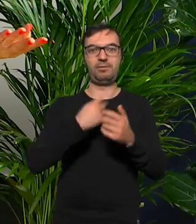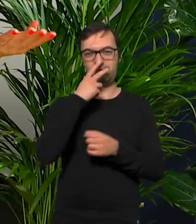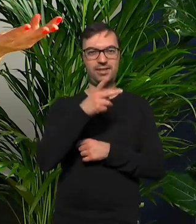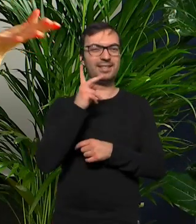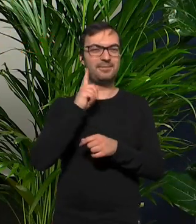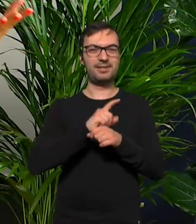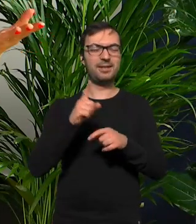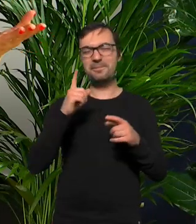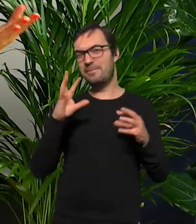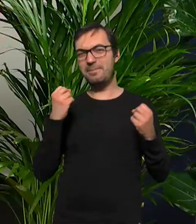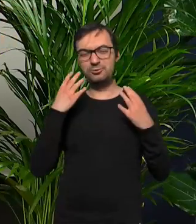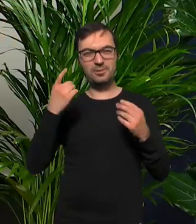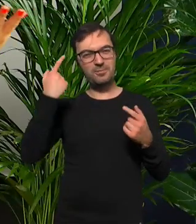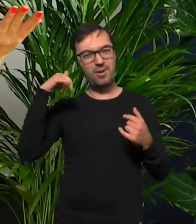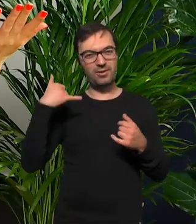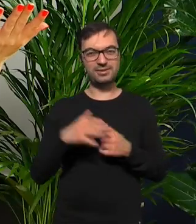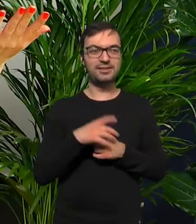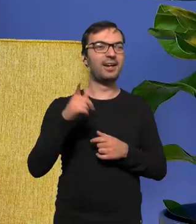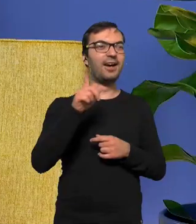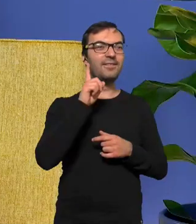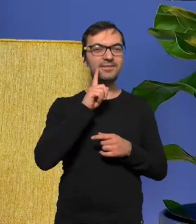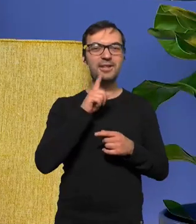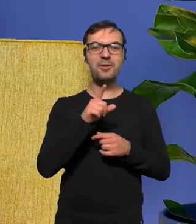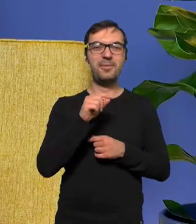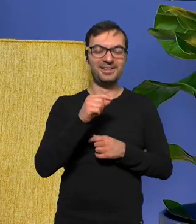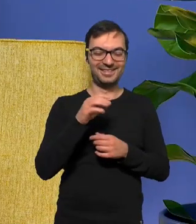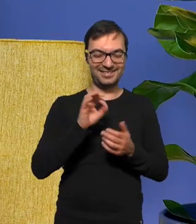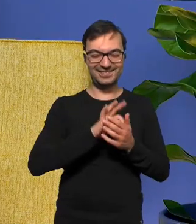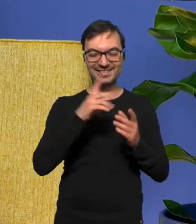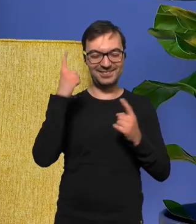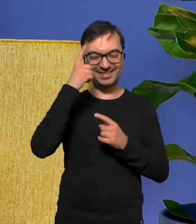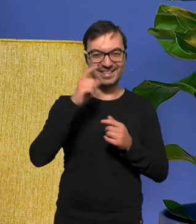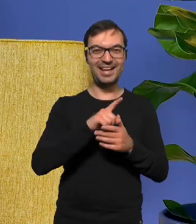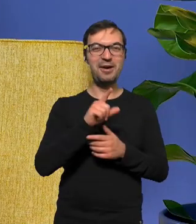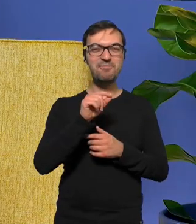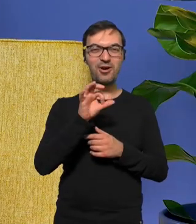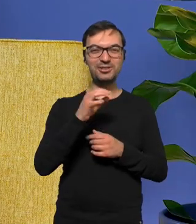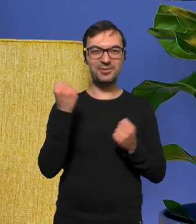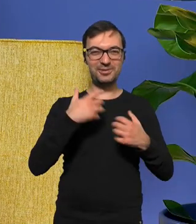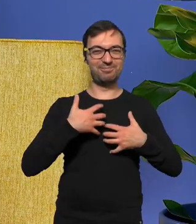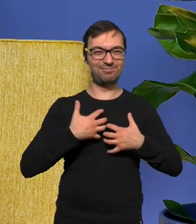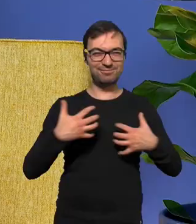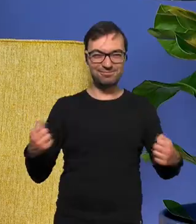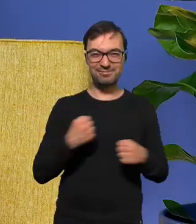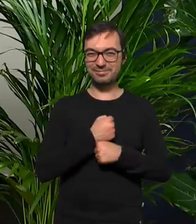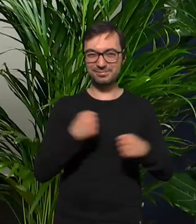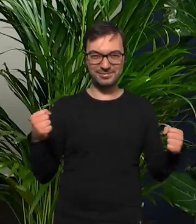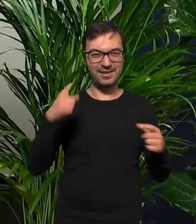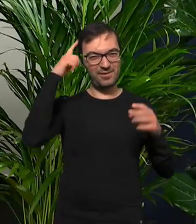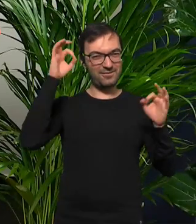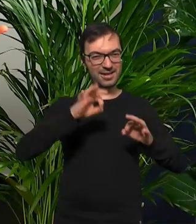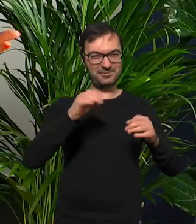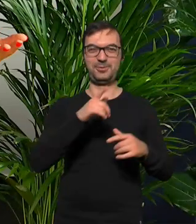kim jest ten niesamowicie przystojny blondyn ale ten podsiadł przy tyłu i ufarbował włosy więc